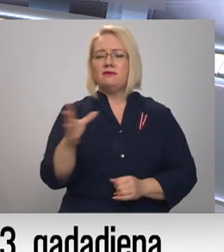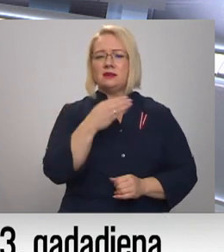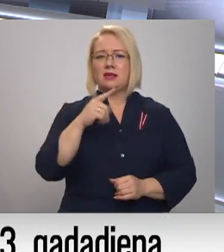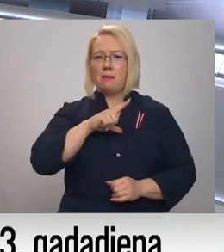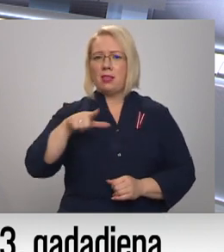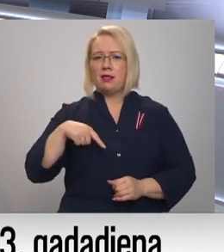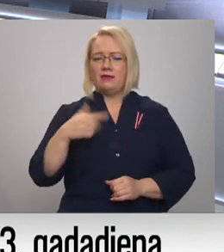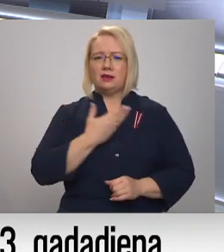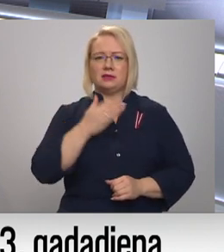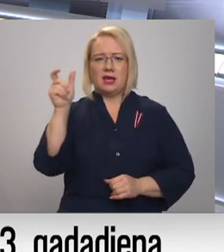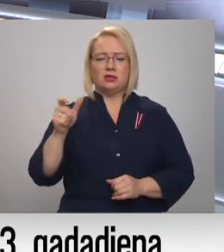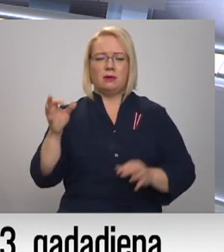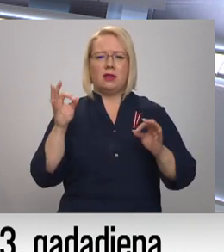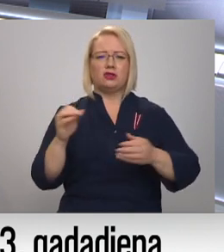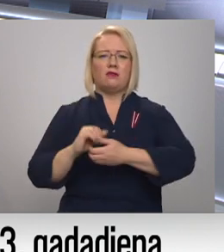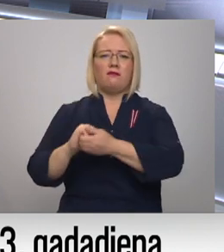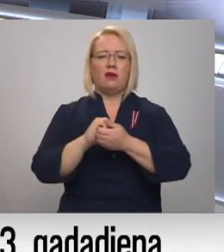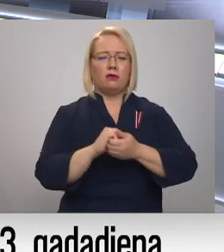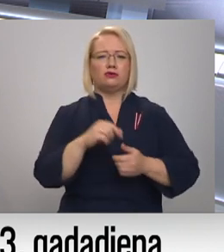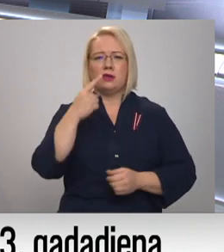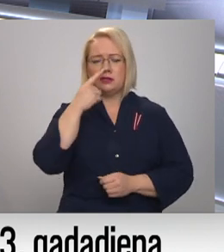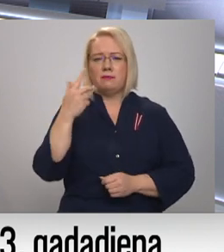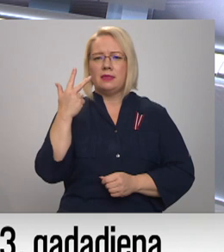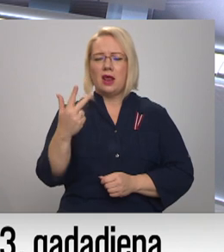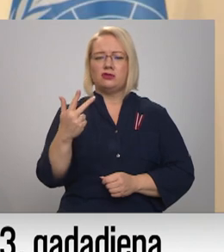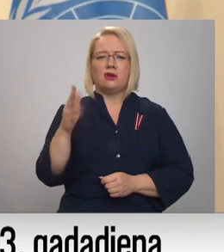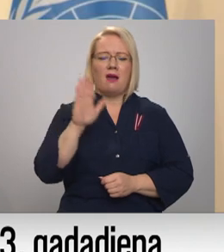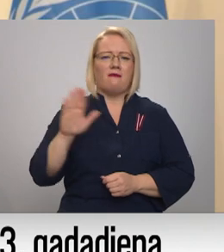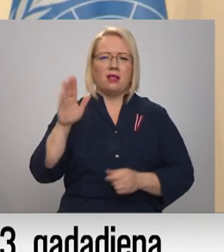atsvienojuši tieši šajā 103. valsts dzimšanas dienā?